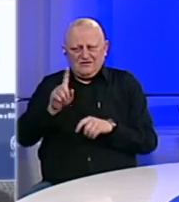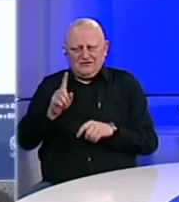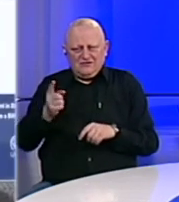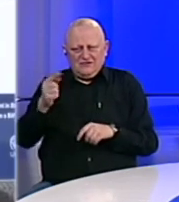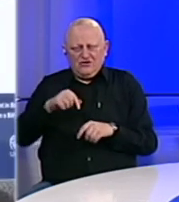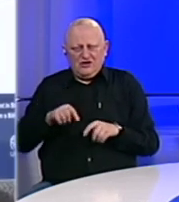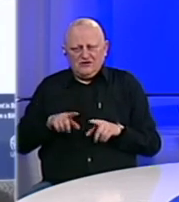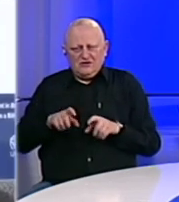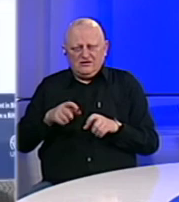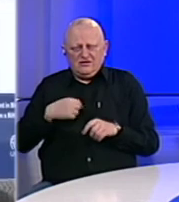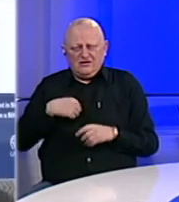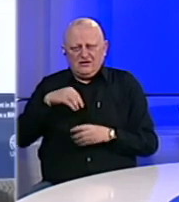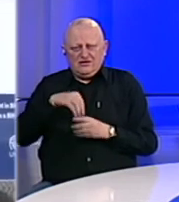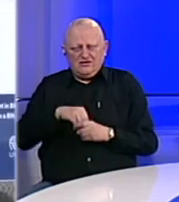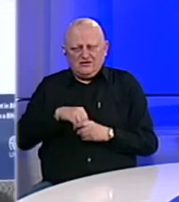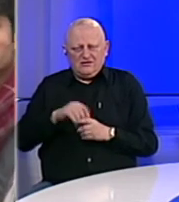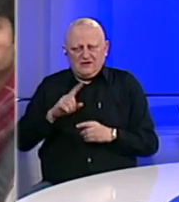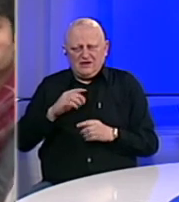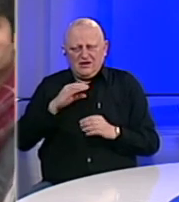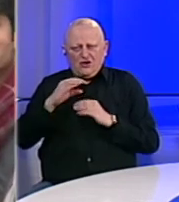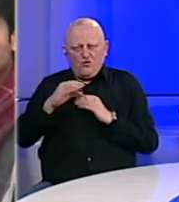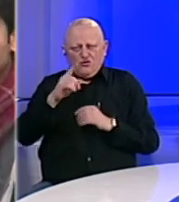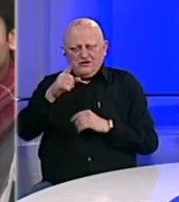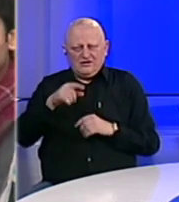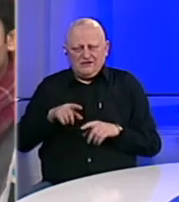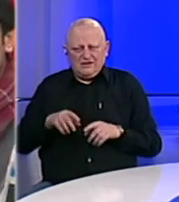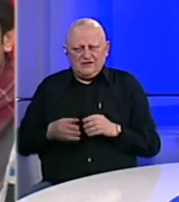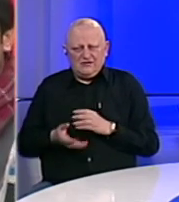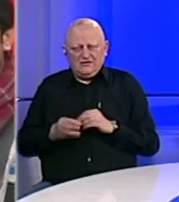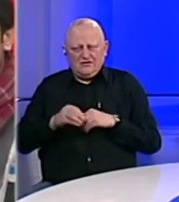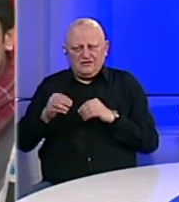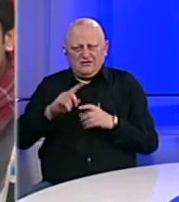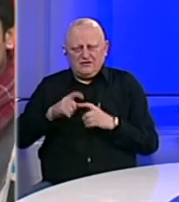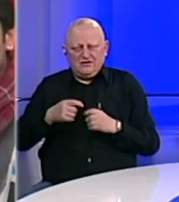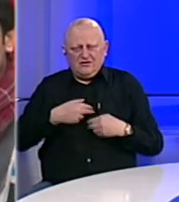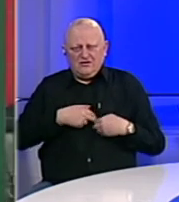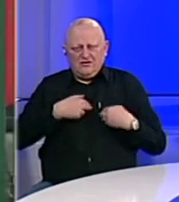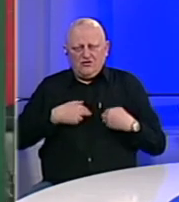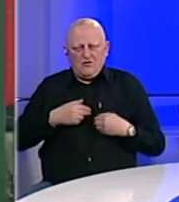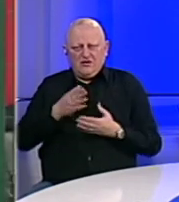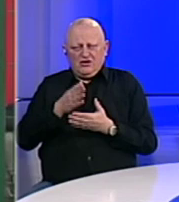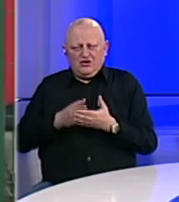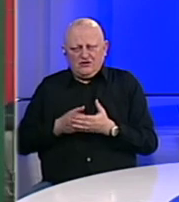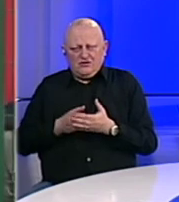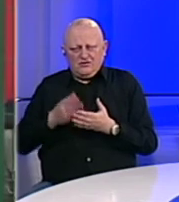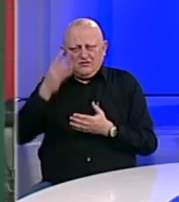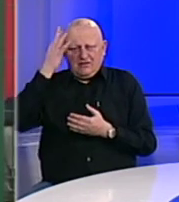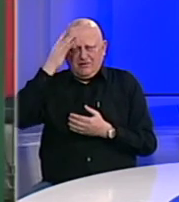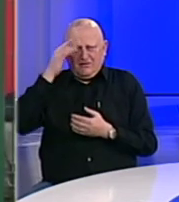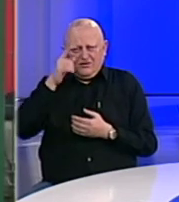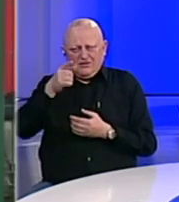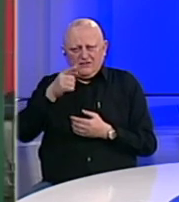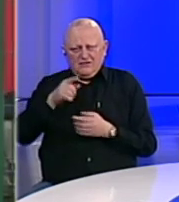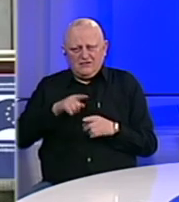dolazi od migranata. Naše stanovništvo inače ne komunicira s njima. Ovdje je stvar sad humanitarnog dijela da brinemo o njima,